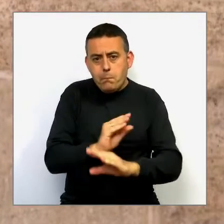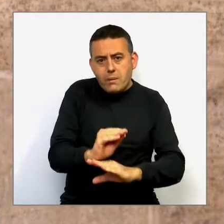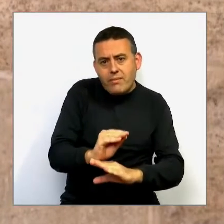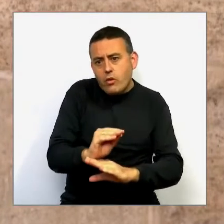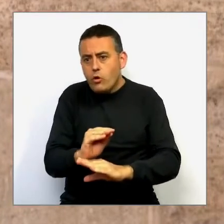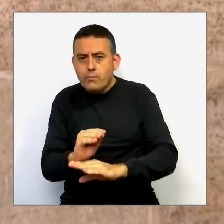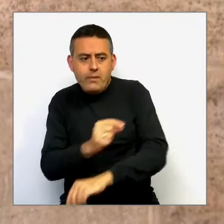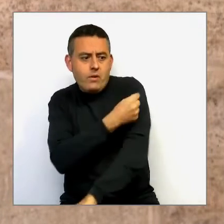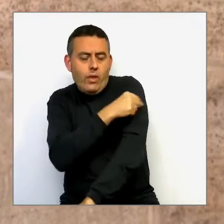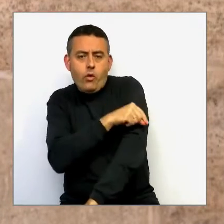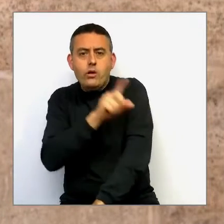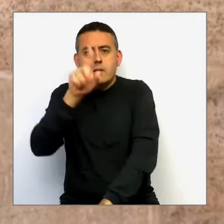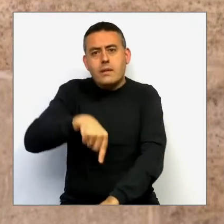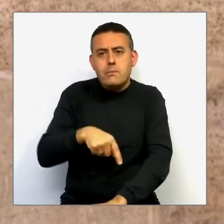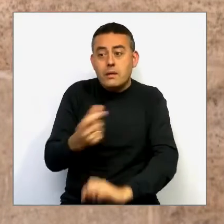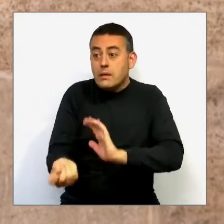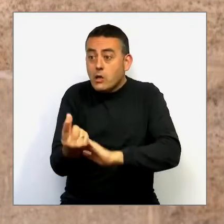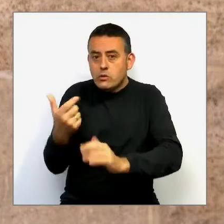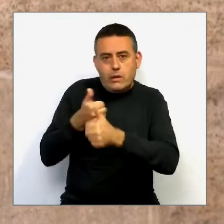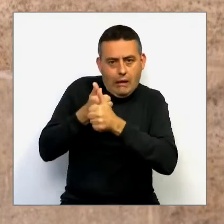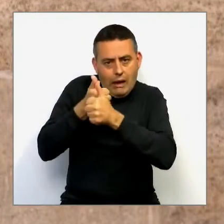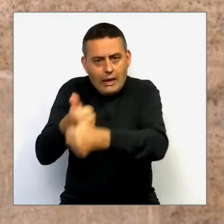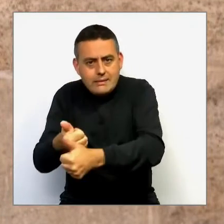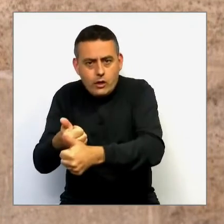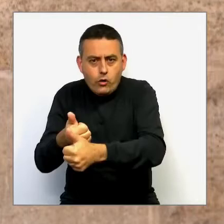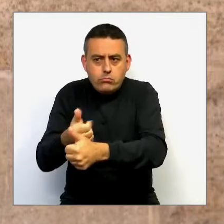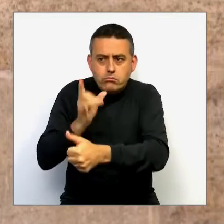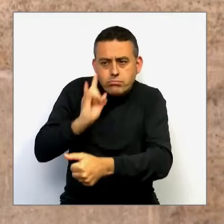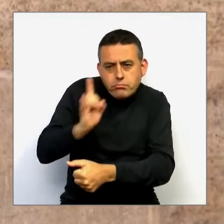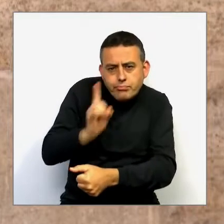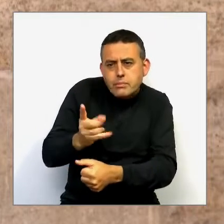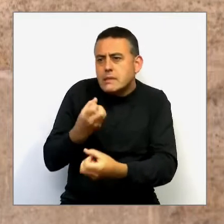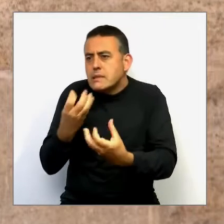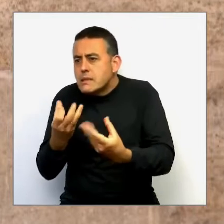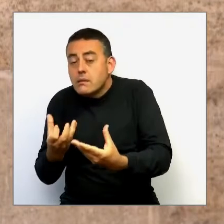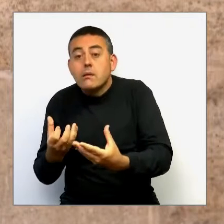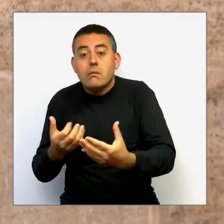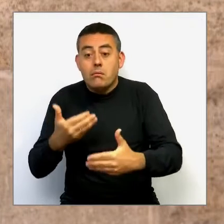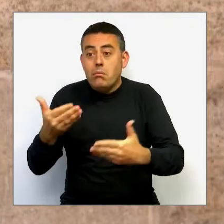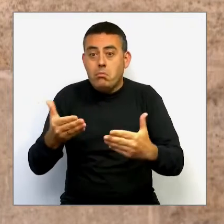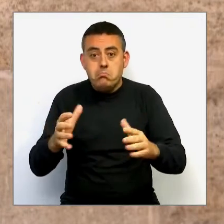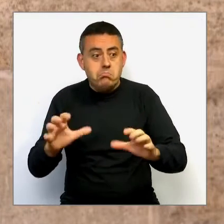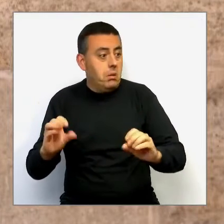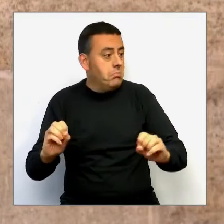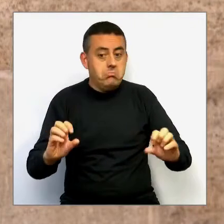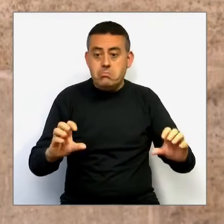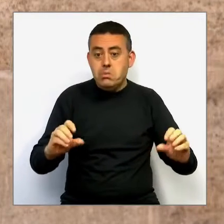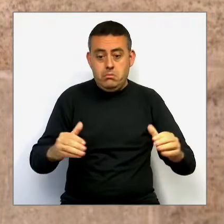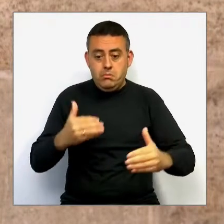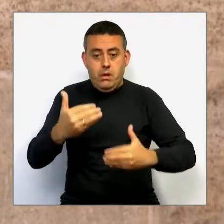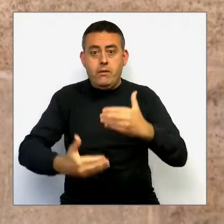rastreig, continuen avançant de la manera que nosaltres pensem que s'està avançant,